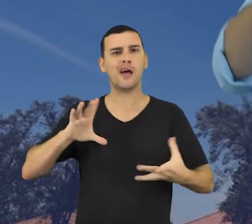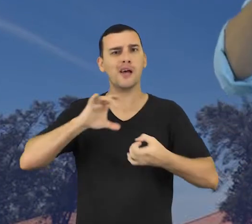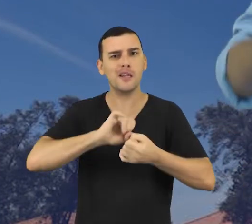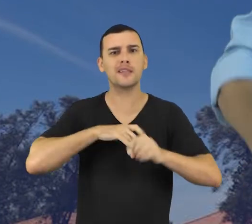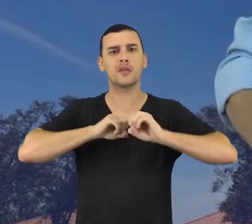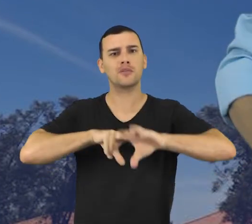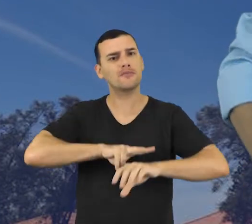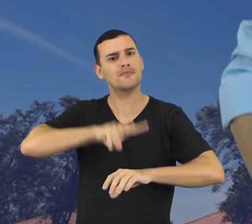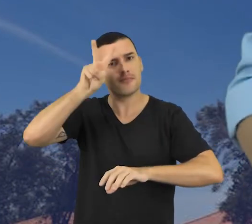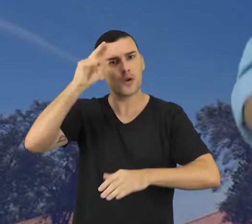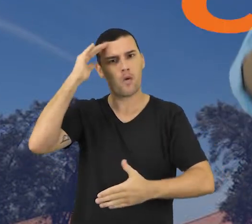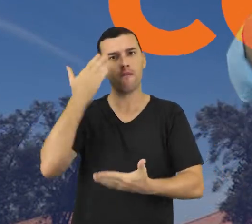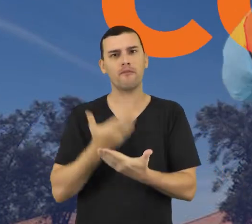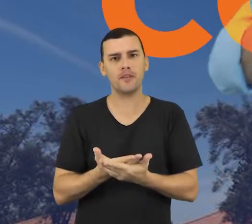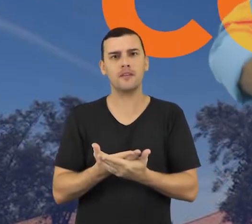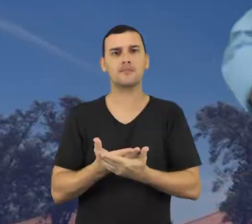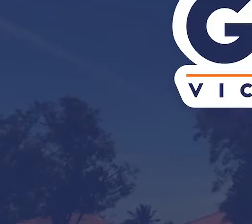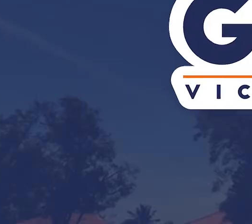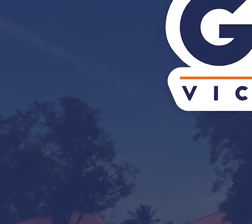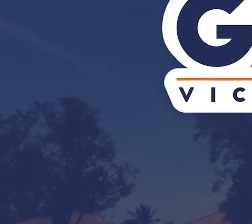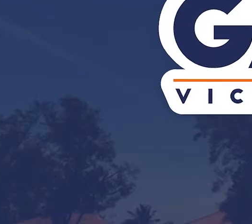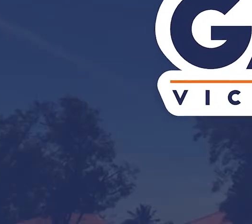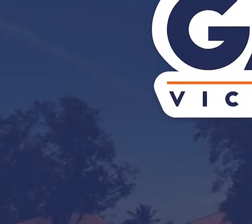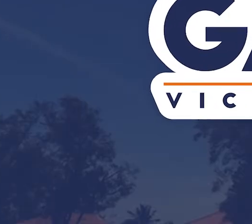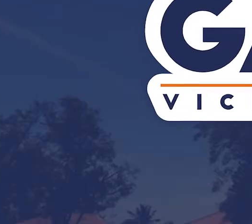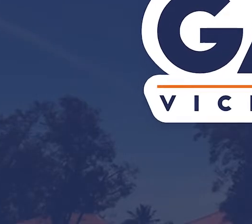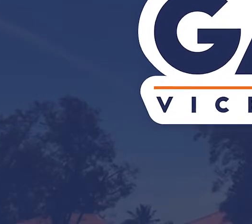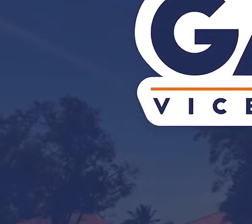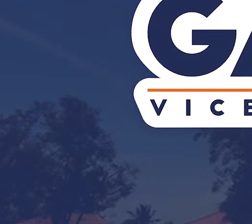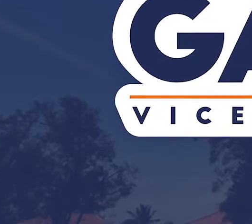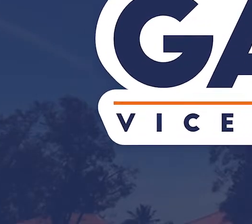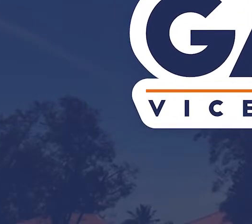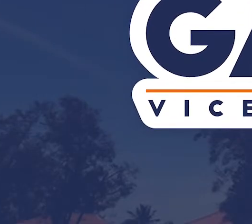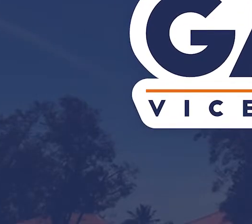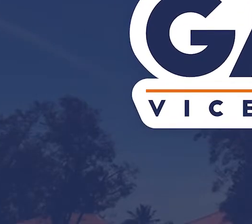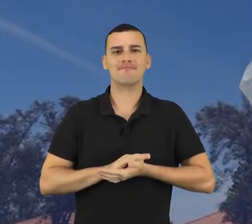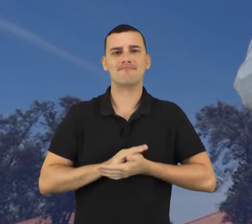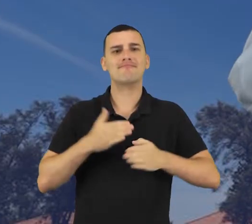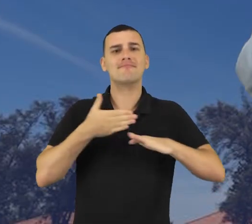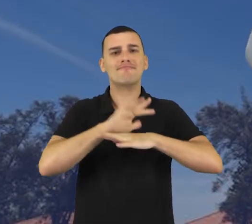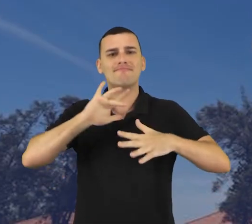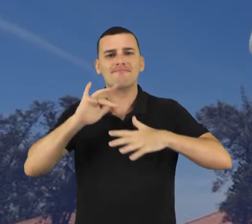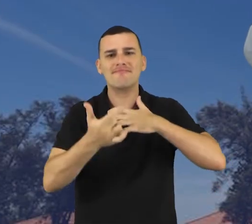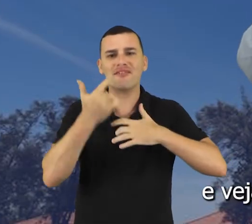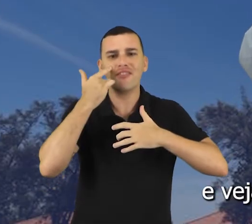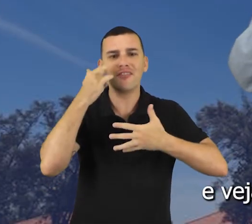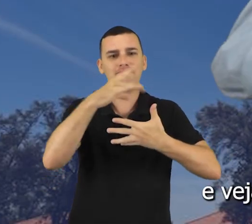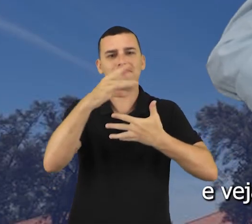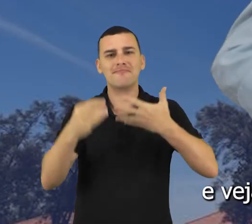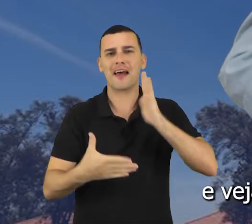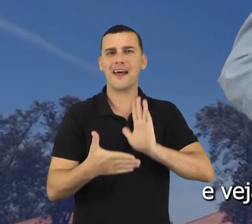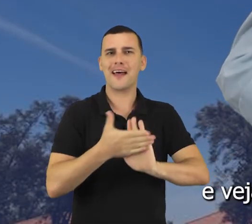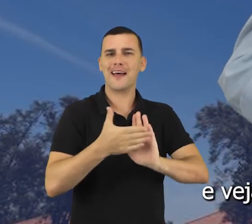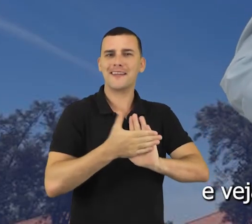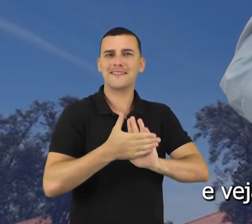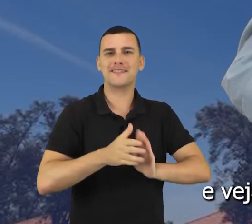Segurança integrada, educação fortalecida. Confia. Governador Paulo Ganim, 30. Vai nas minhas redes e veja